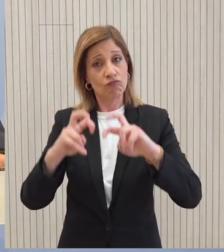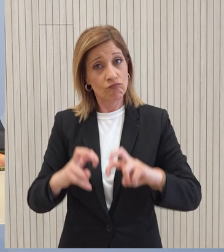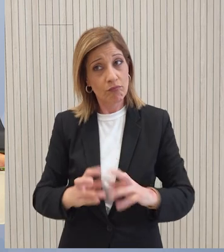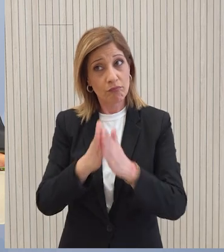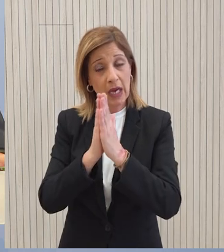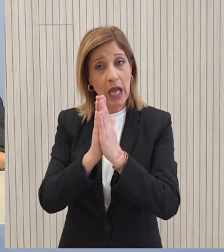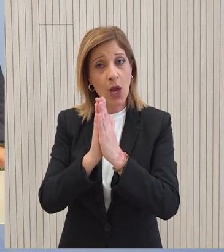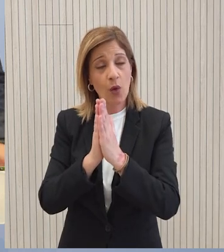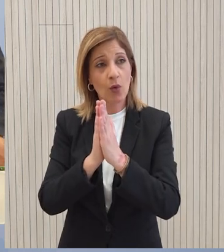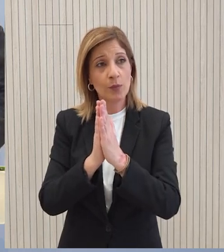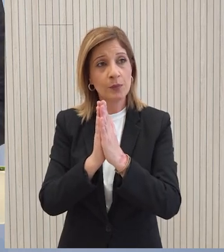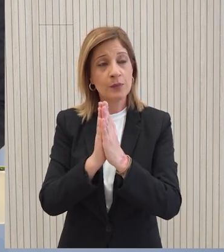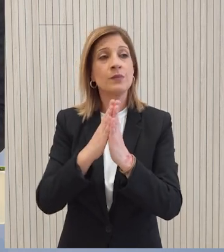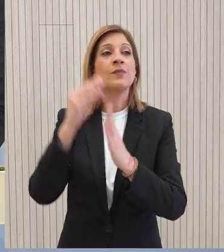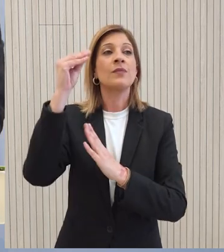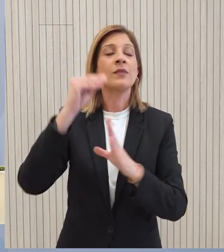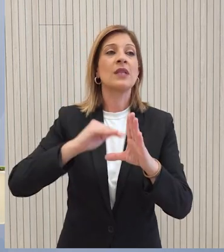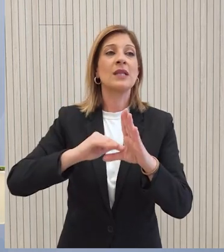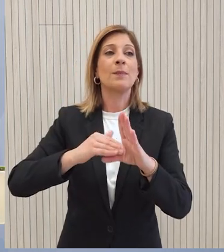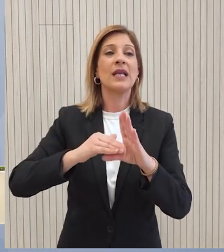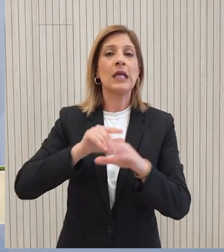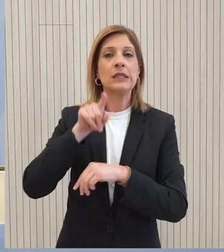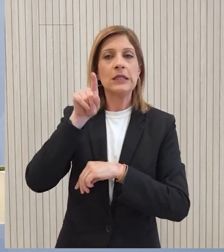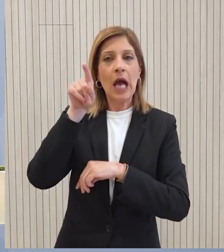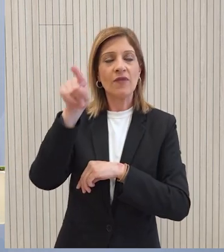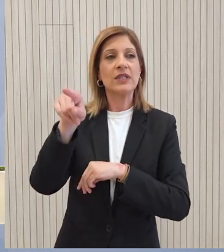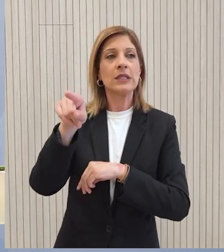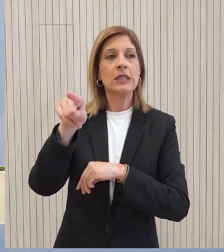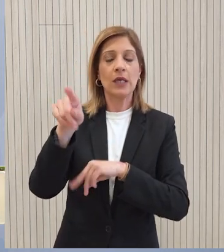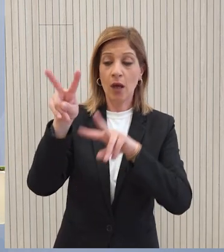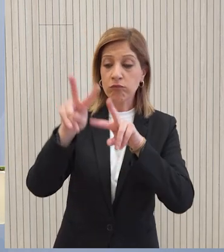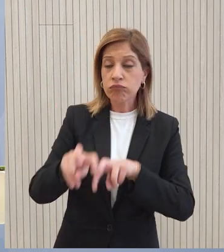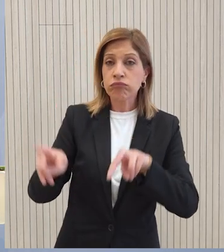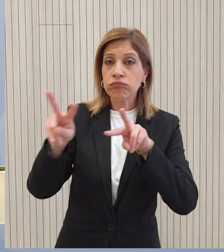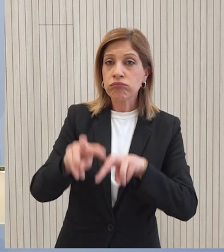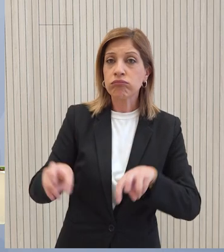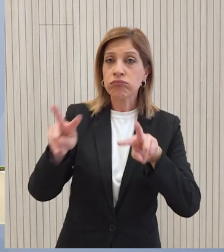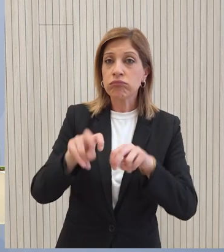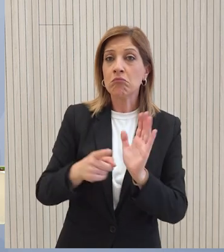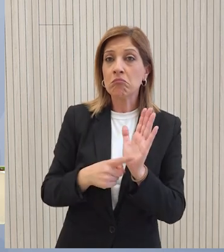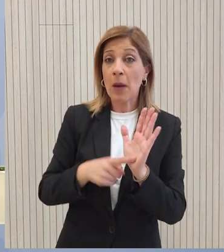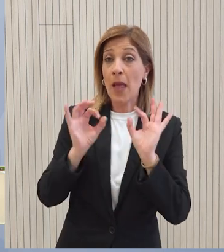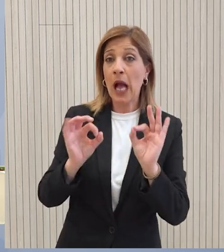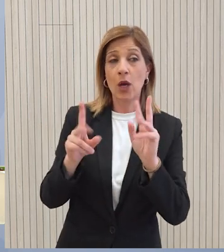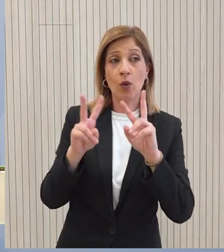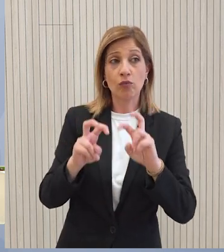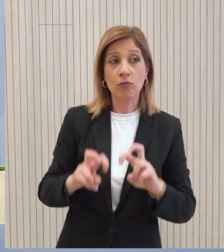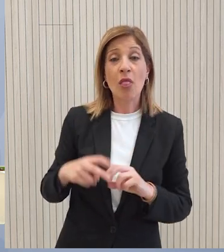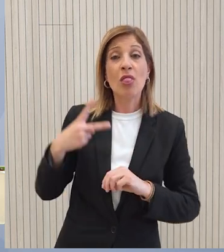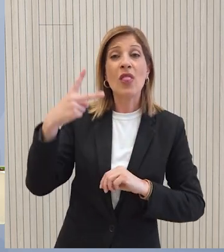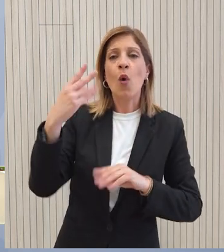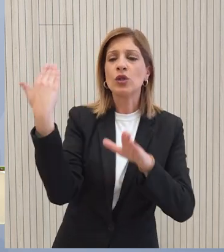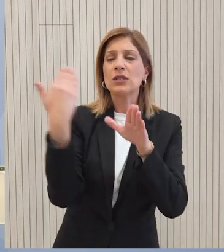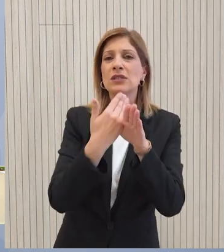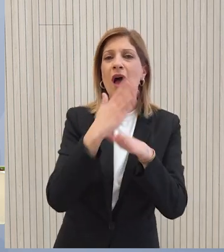Βεβαίως Αντί να ψάξεις κανονικά θα έπρεπε να ψάξεις στα νεκά της